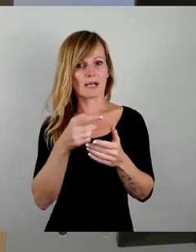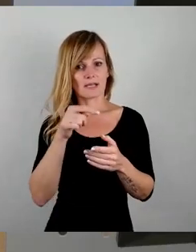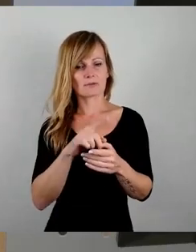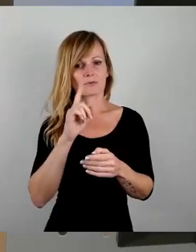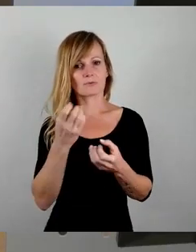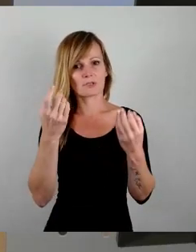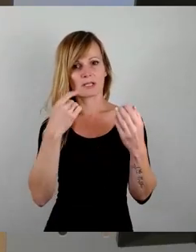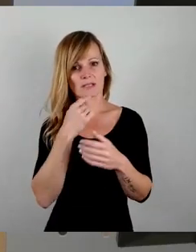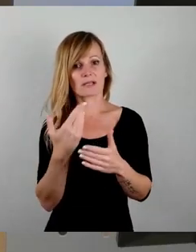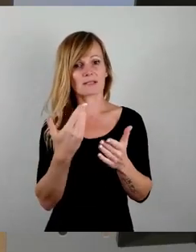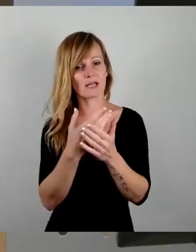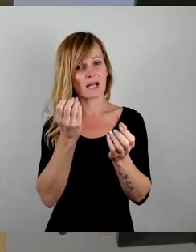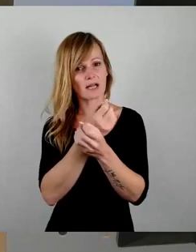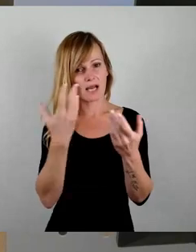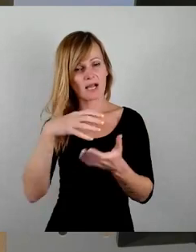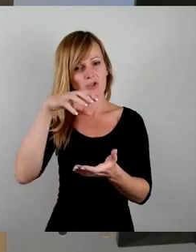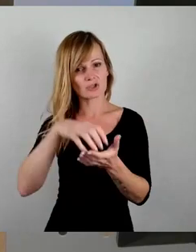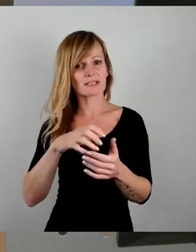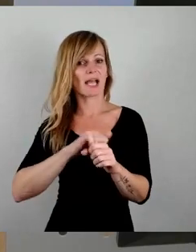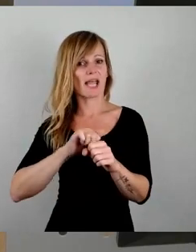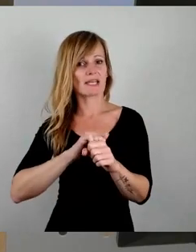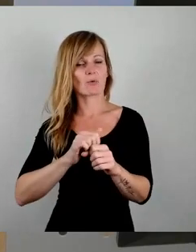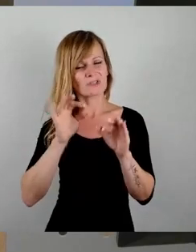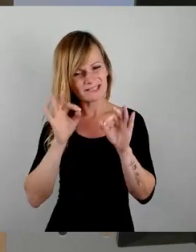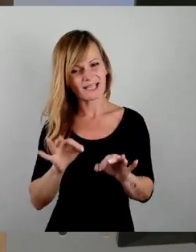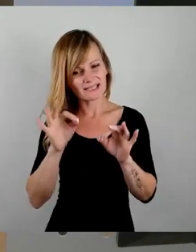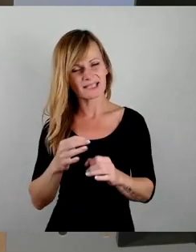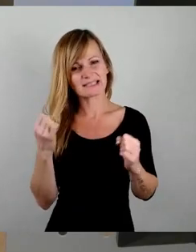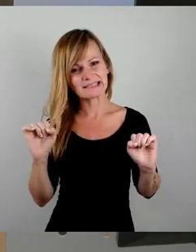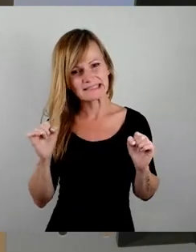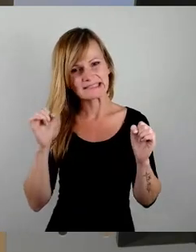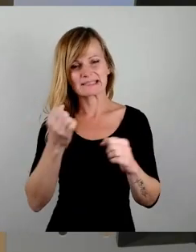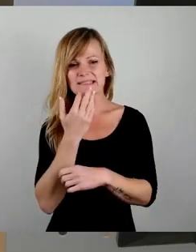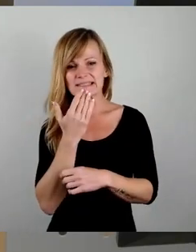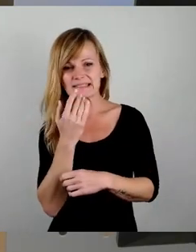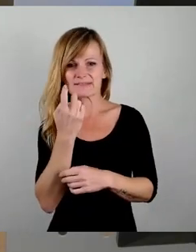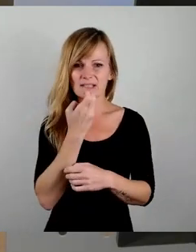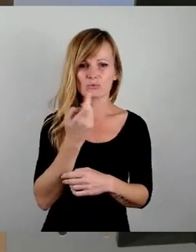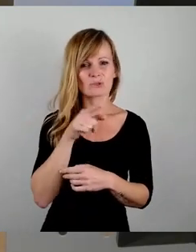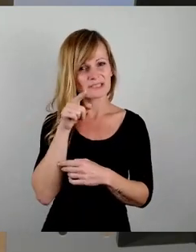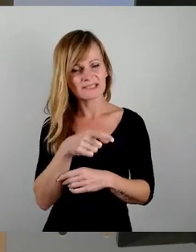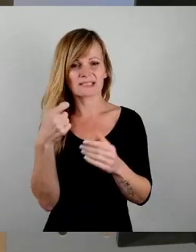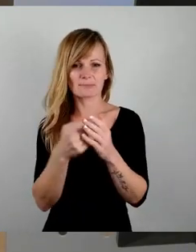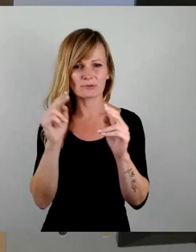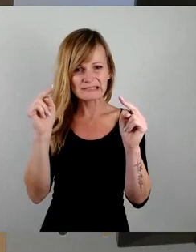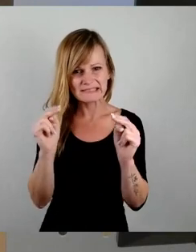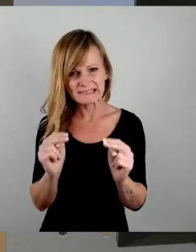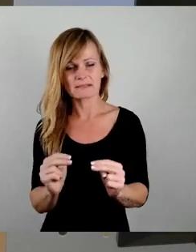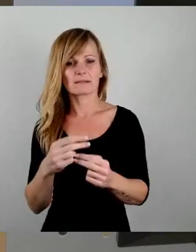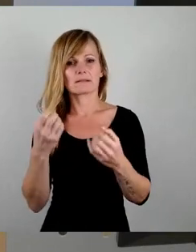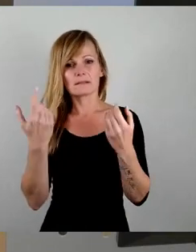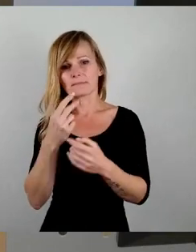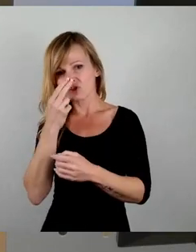geworden, dass die Stadtreinigung sich sehr bemüht hat, die Gebührenerhöhung, wo es geht, abzumildern. Es wird deutlich in die Rücklagen des städtischen